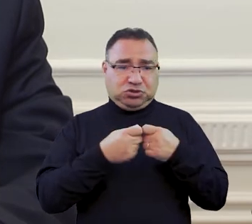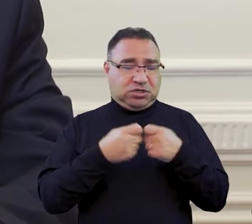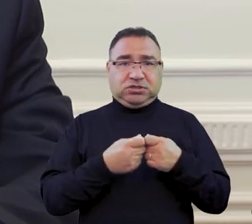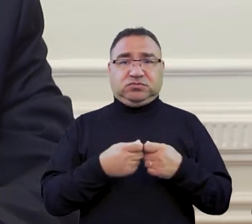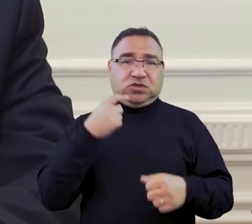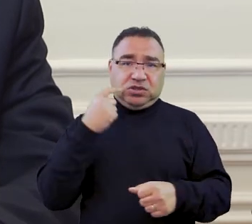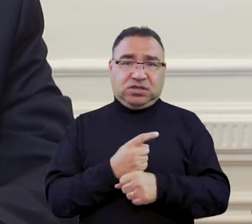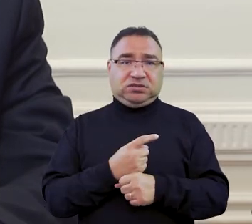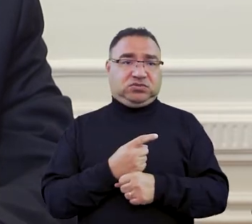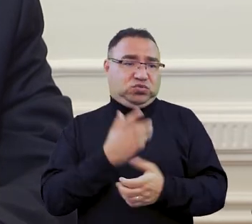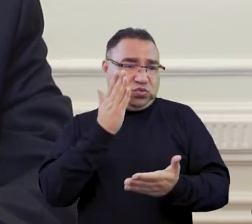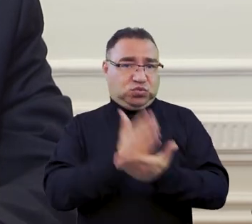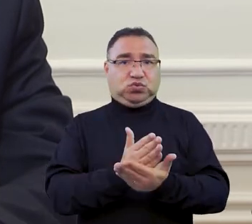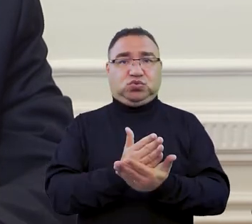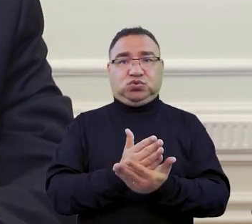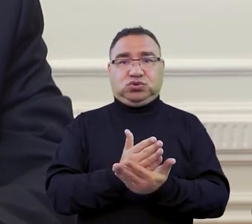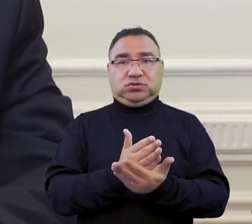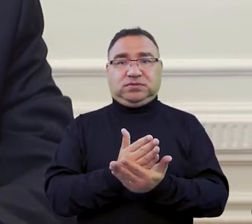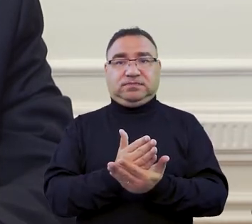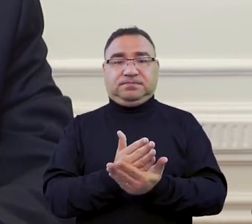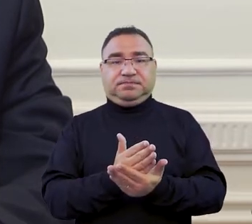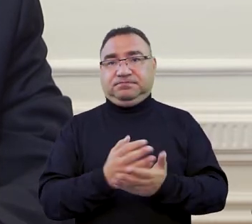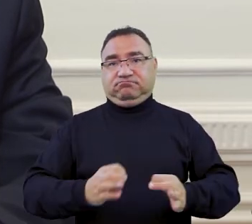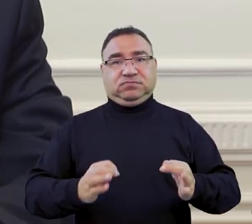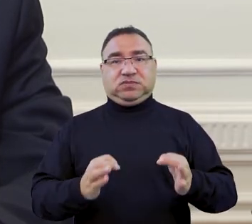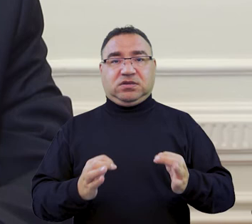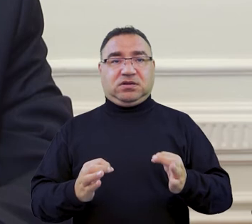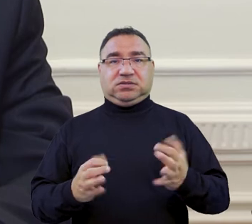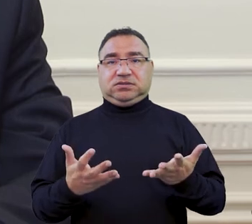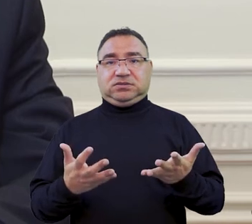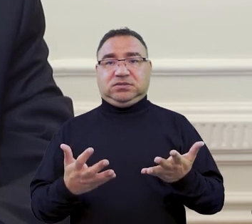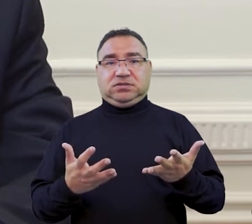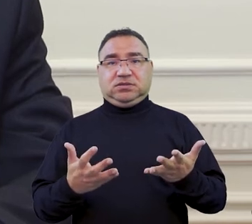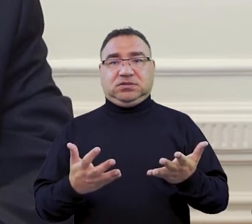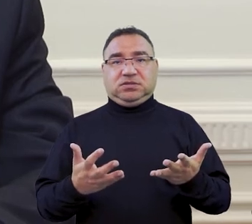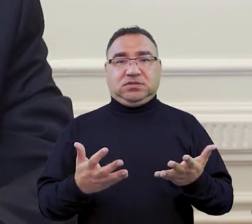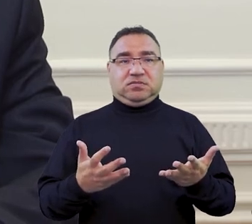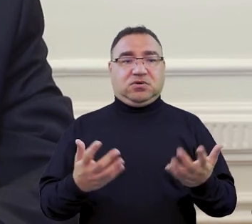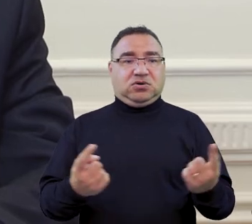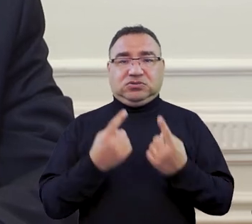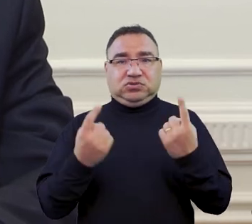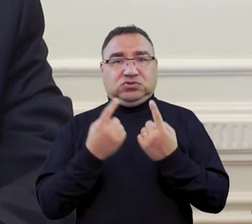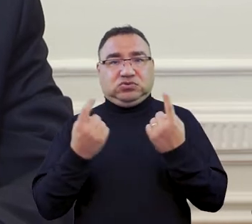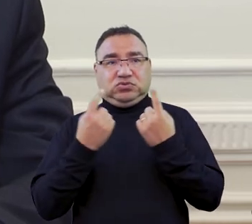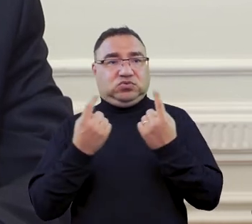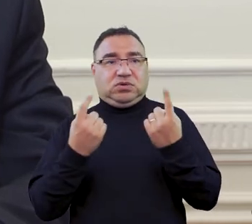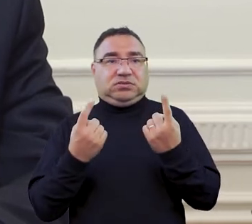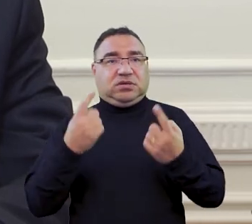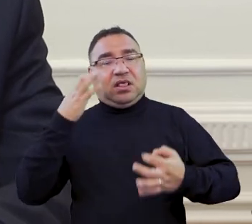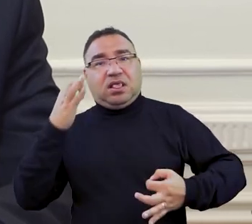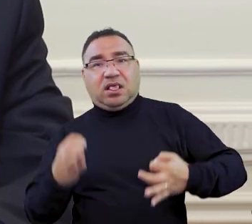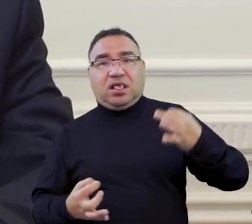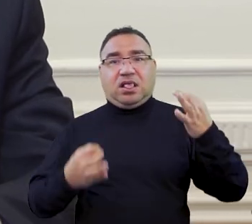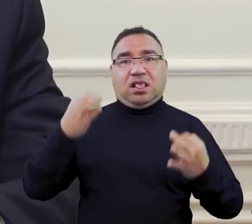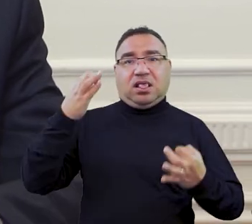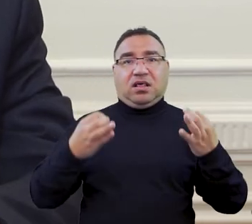te decyzje zapadały natychmiast, tworzenie jakiejkolwiek sytuacji niepewności